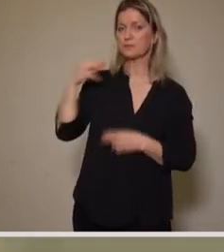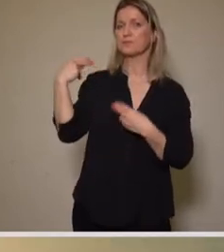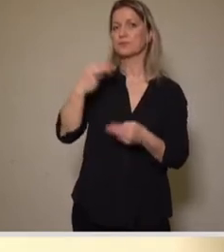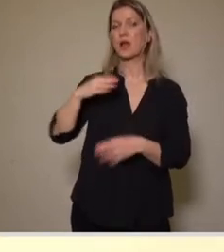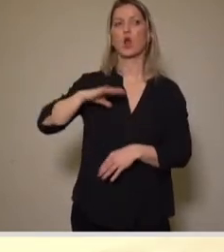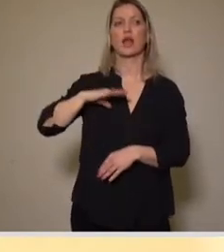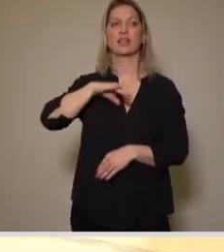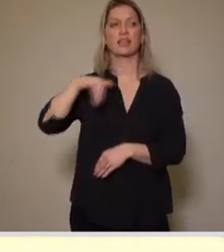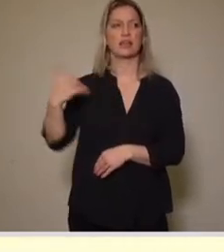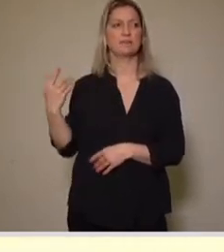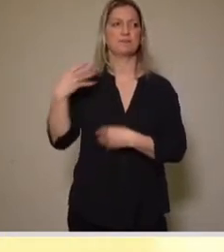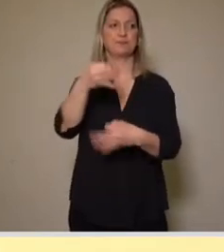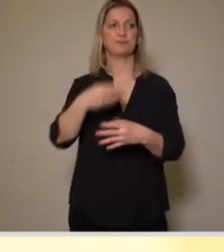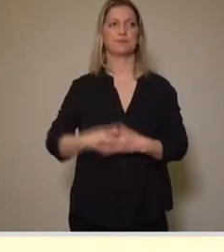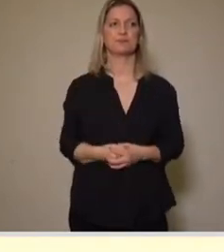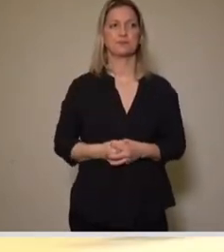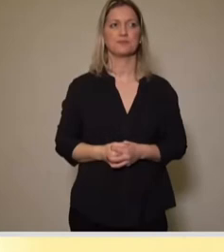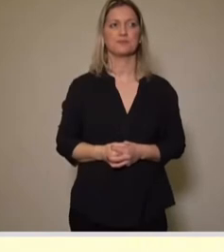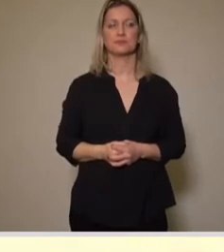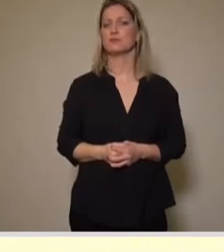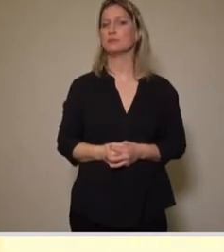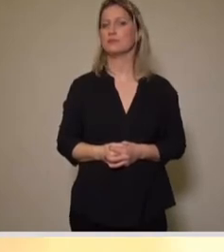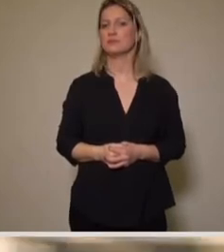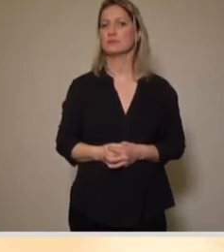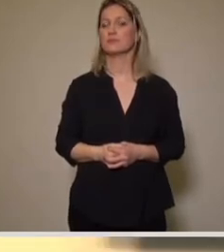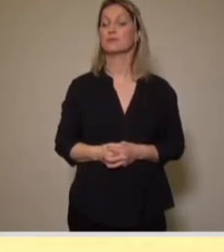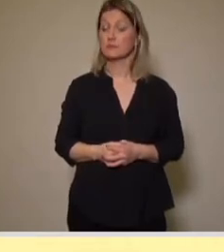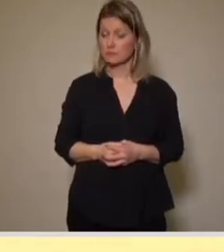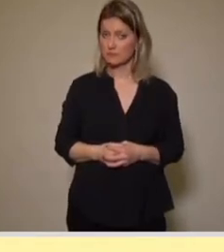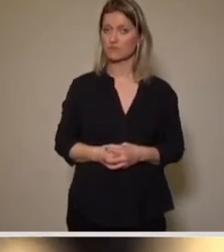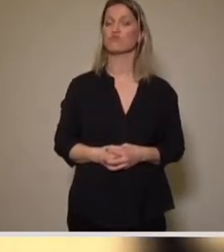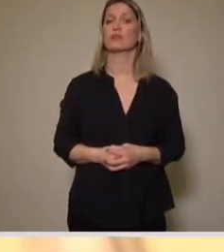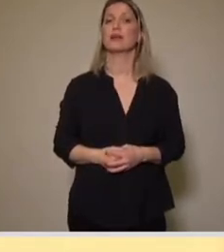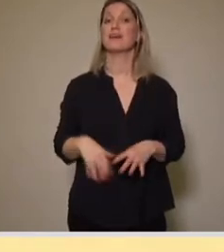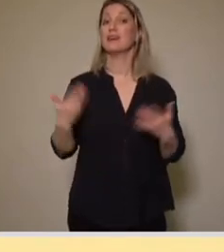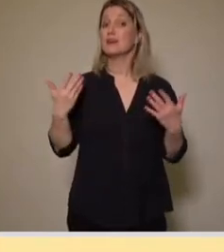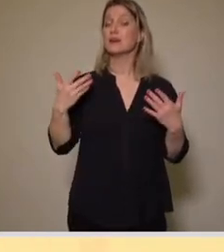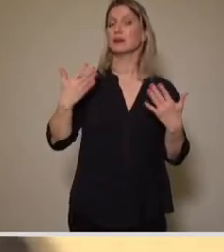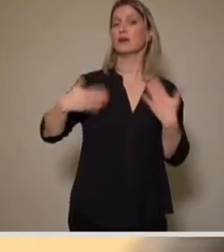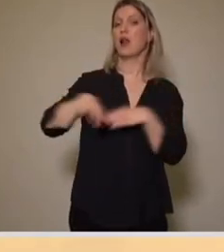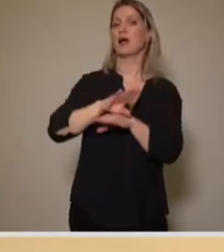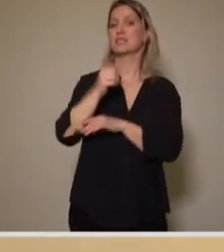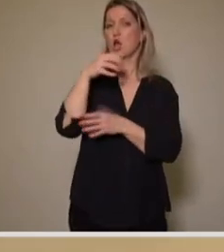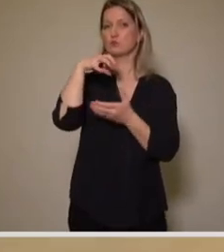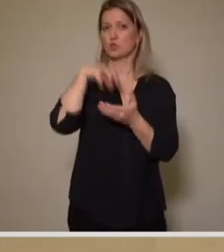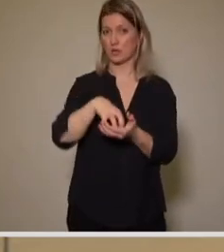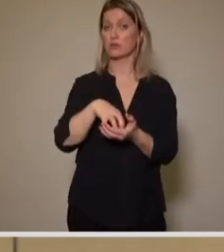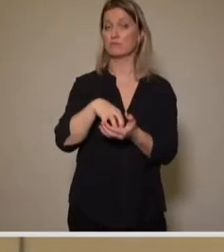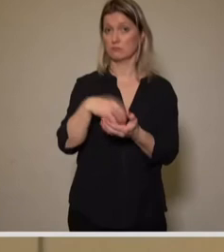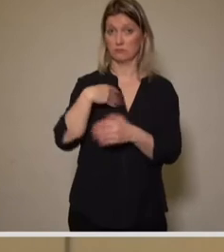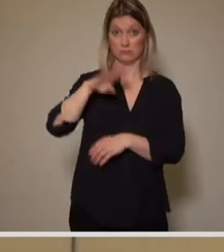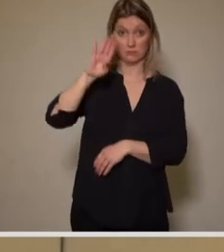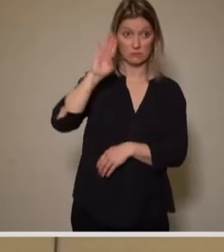Jenning. Sehr geehrte Frau Stadträtin Filius-Jene, die Landeshauptstadt hat von dem Verkauf aus der